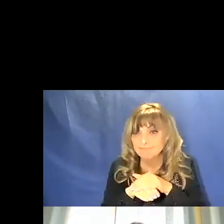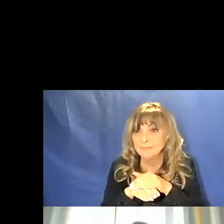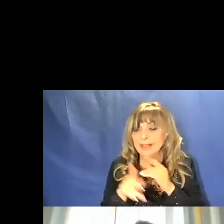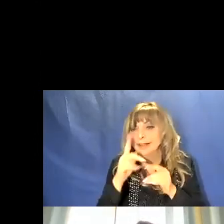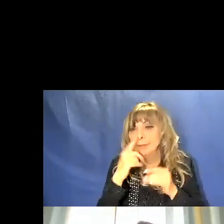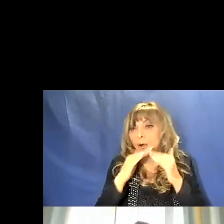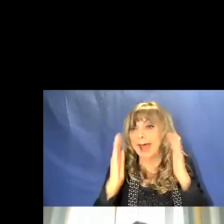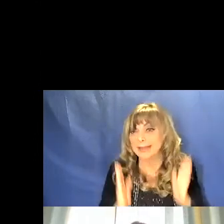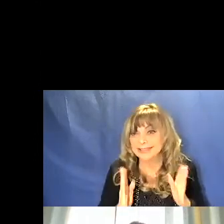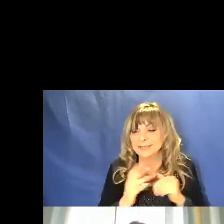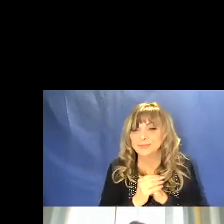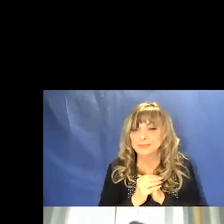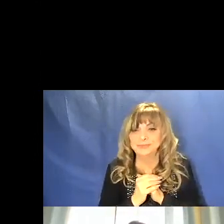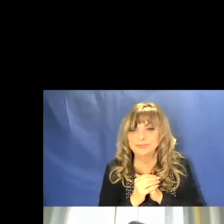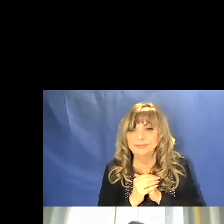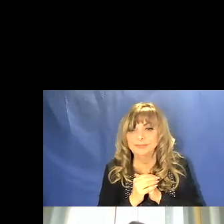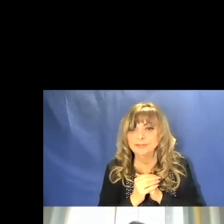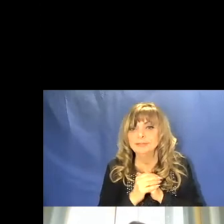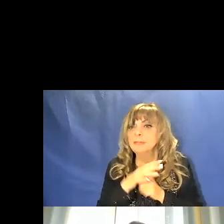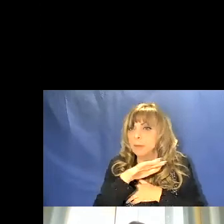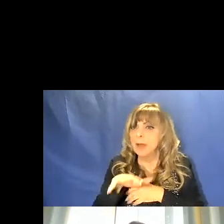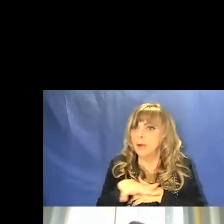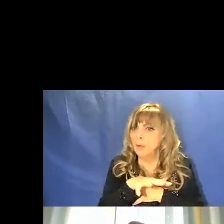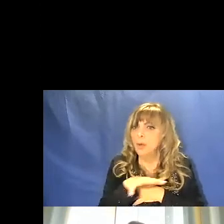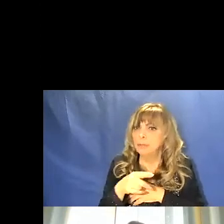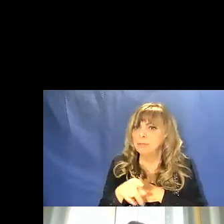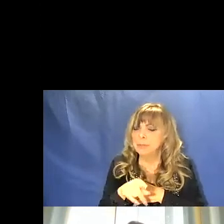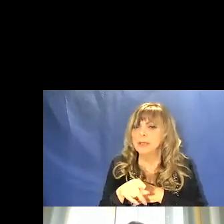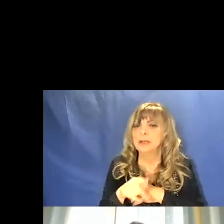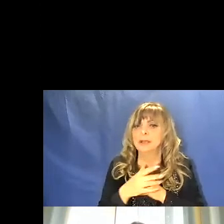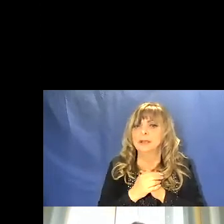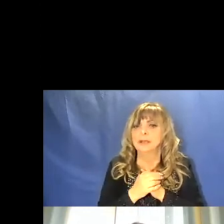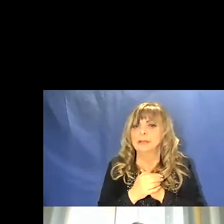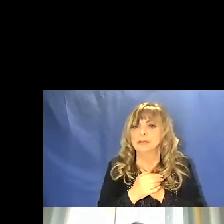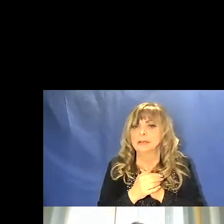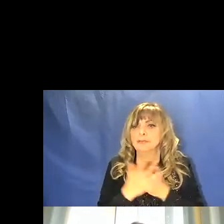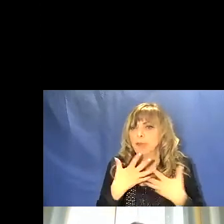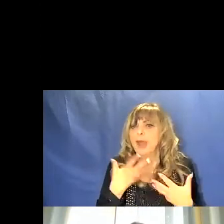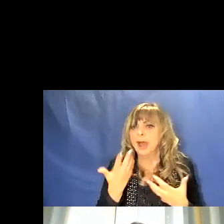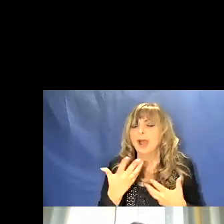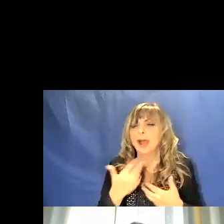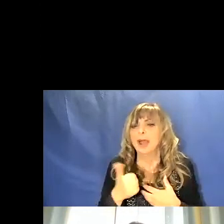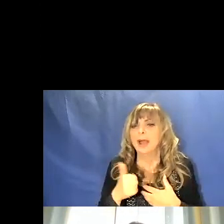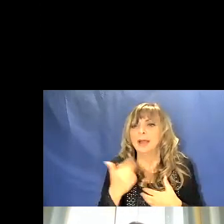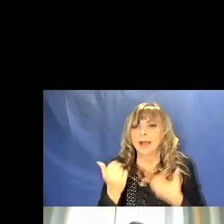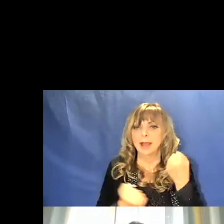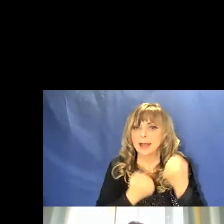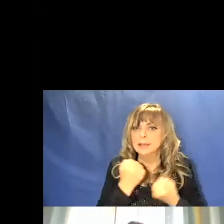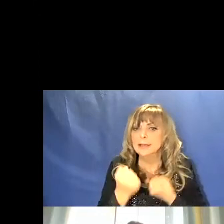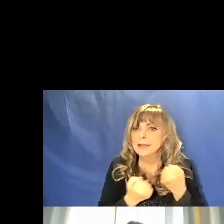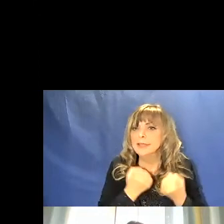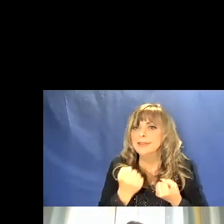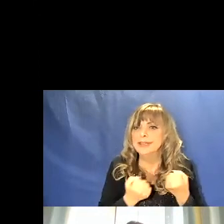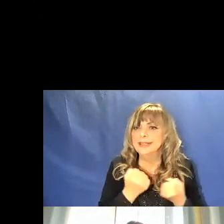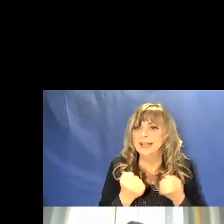comunità ma anche luogo dove esplicare tutte quelle attività non utilitaristiche